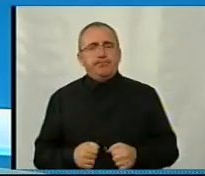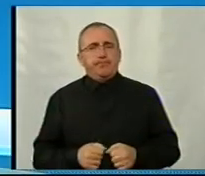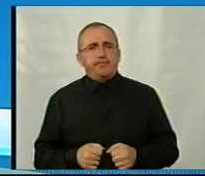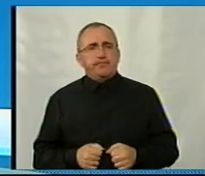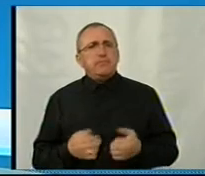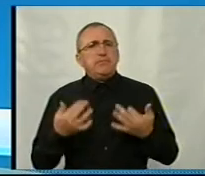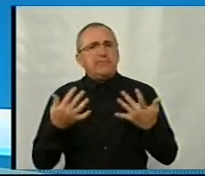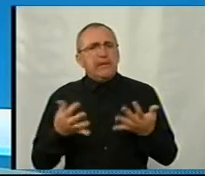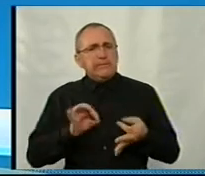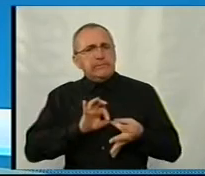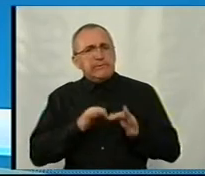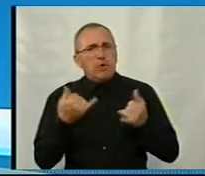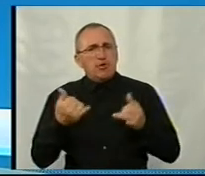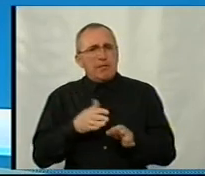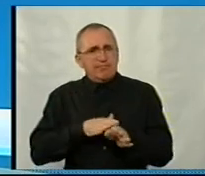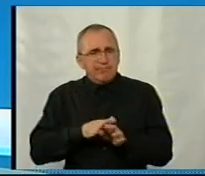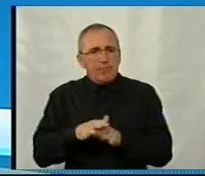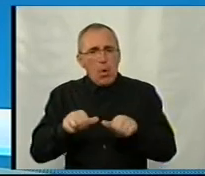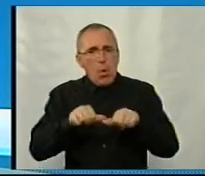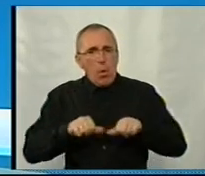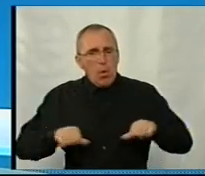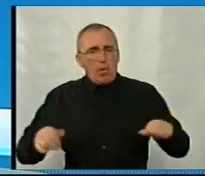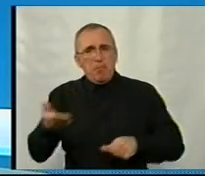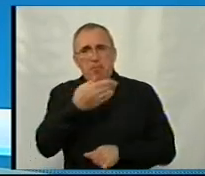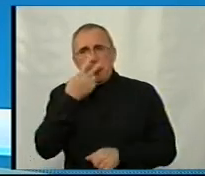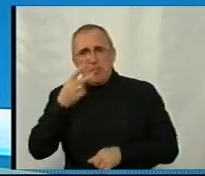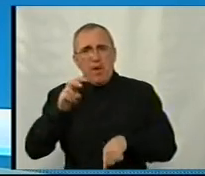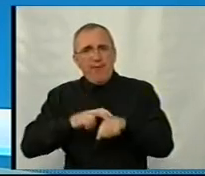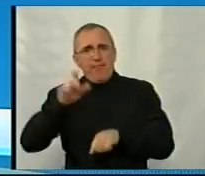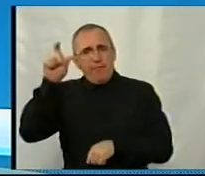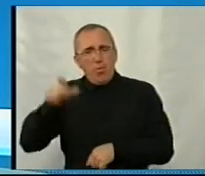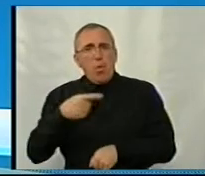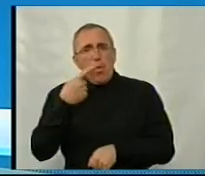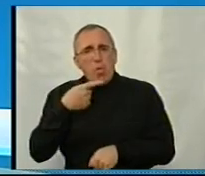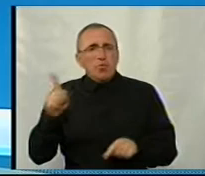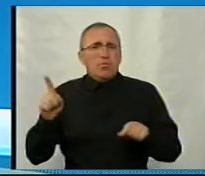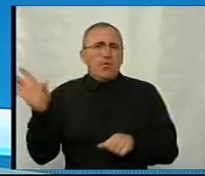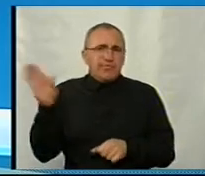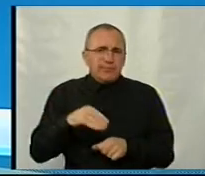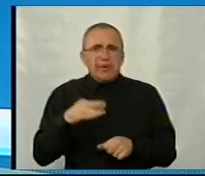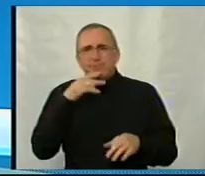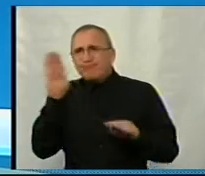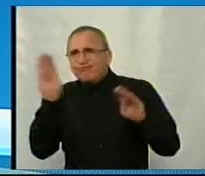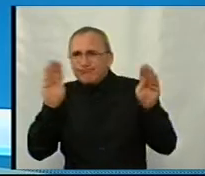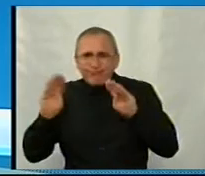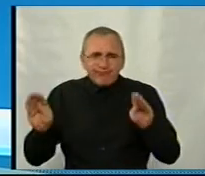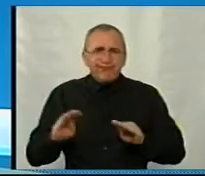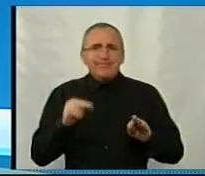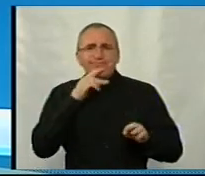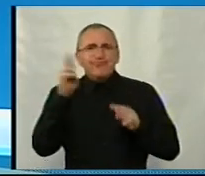Наскільки складно зараз проходить ця комісія, адже ми бачимо, лікарі говорять, що все вони там протирають, все вони там